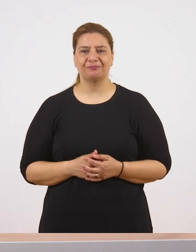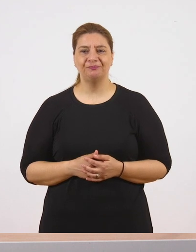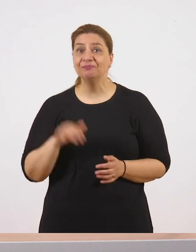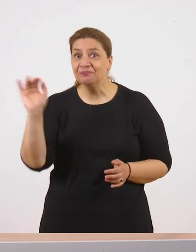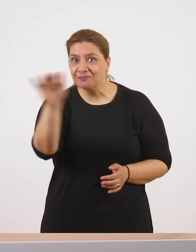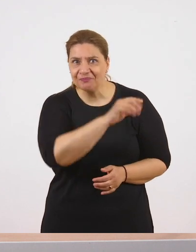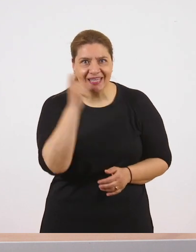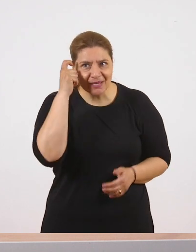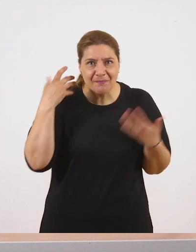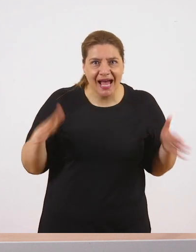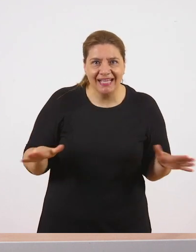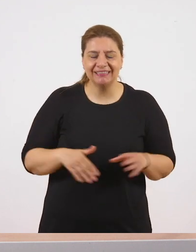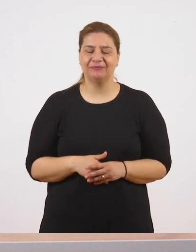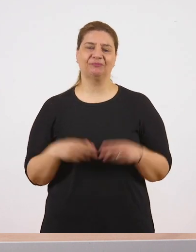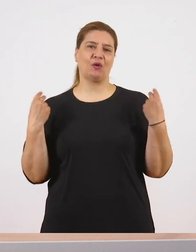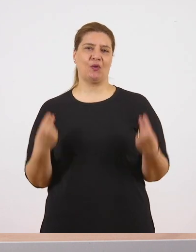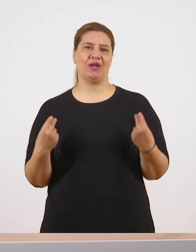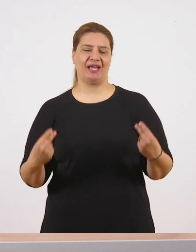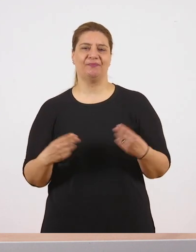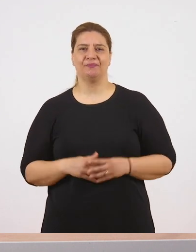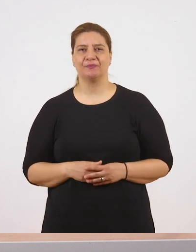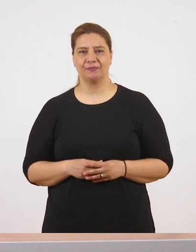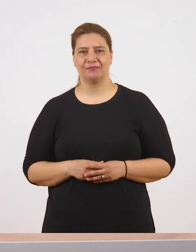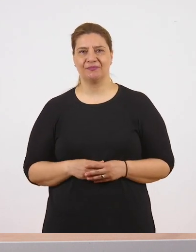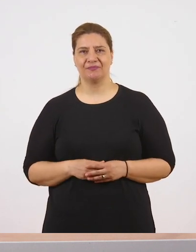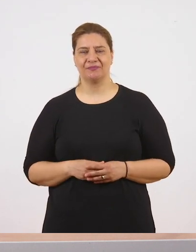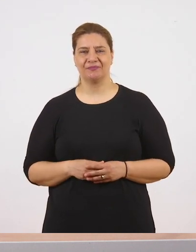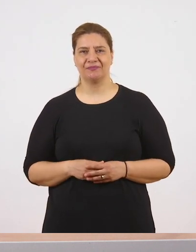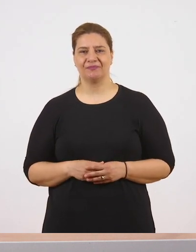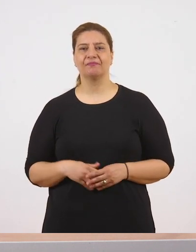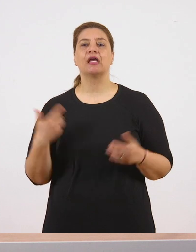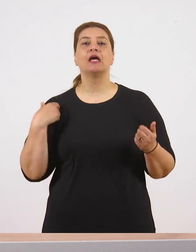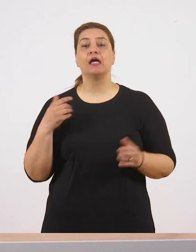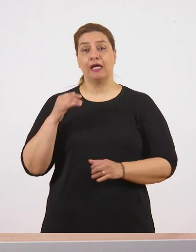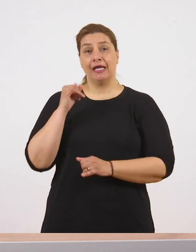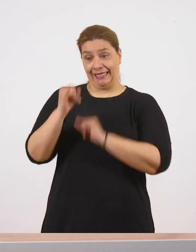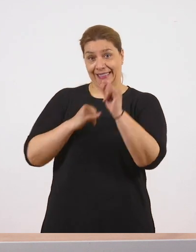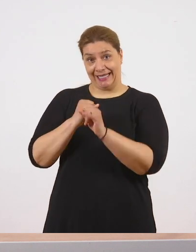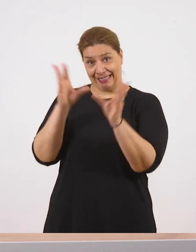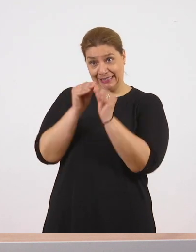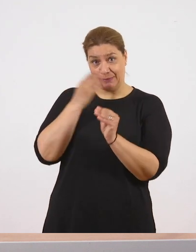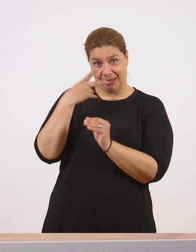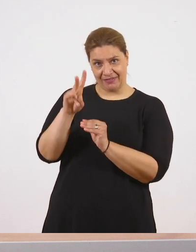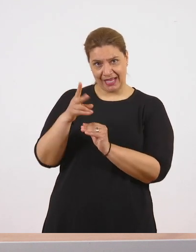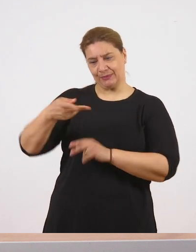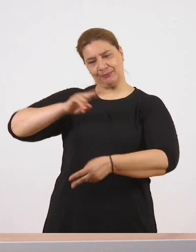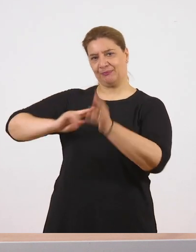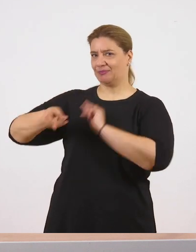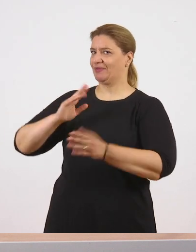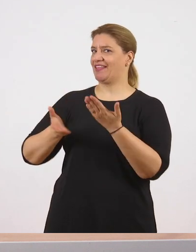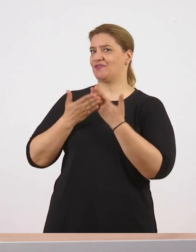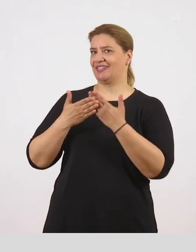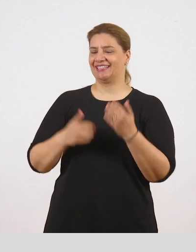Σκεφτήκατε? Ωραία. Έχουμε εδώ μερικούς φίλους, κάποιους συμμαθητές σας, ίντερνετικούς βέβαια, που θα μας